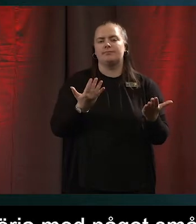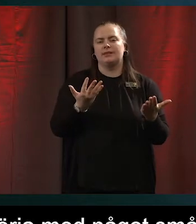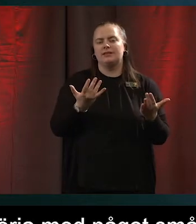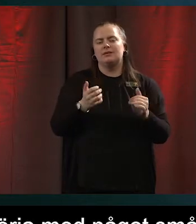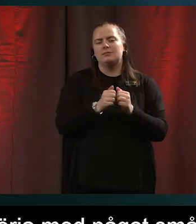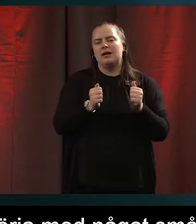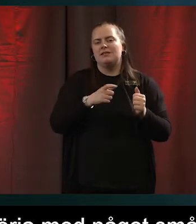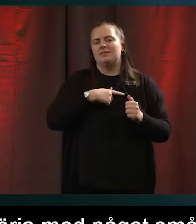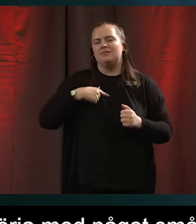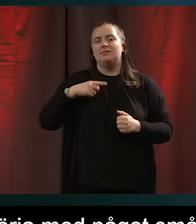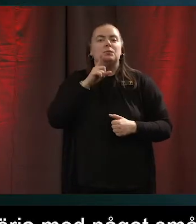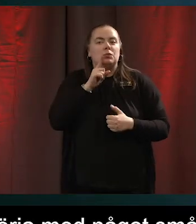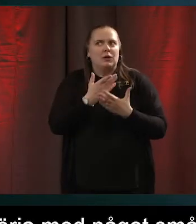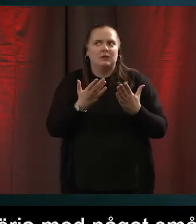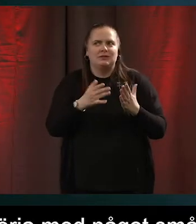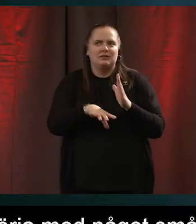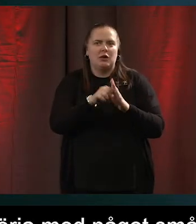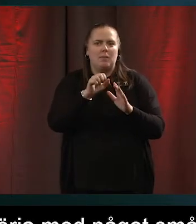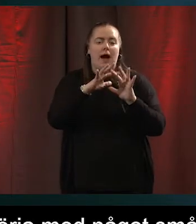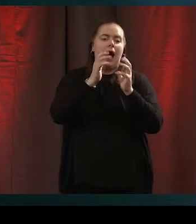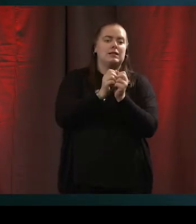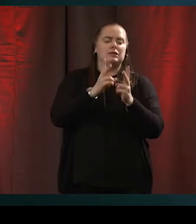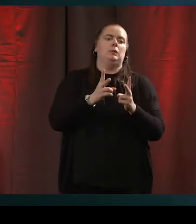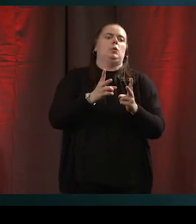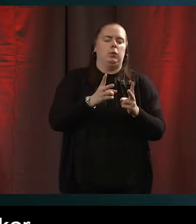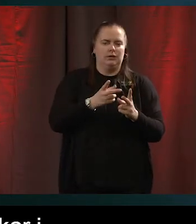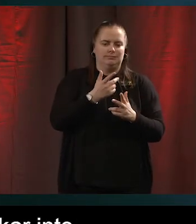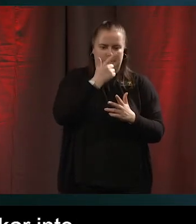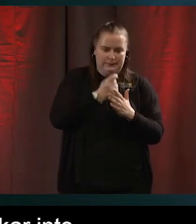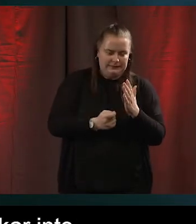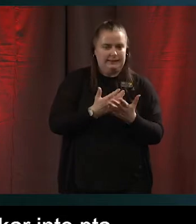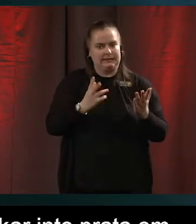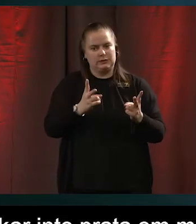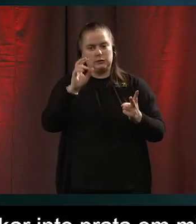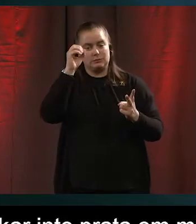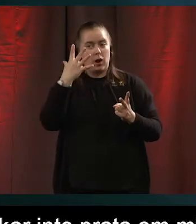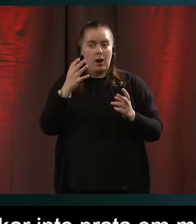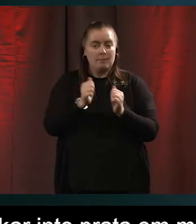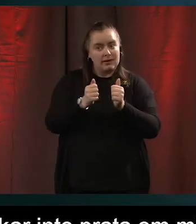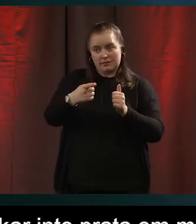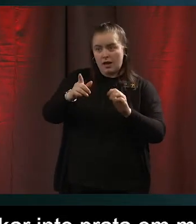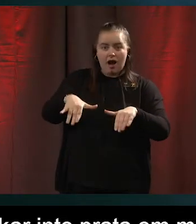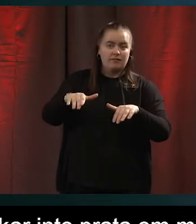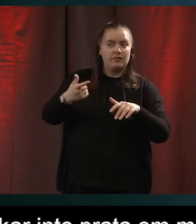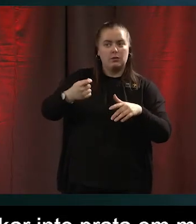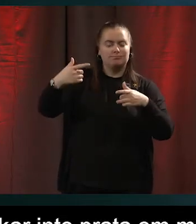Men vi brukar inte prata om det i här föredragen. Om allt som inte var så smart. Har ni gjort några lärdomar längs med vägen?